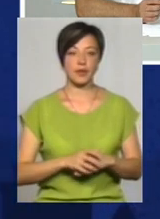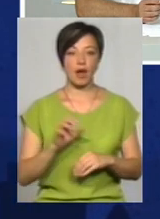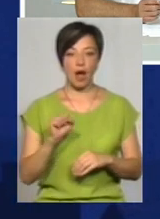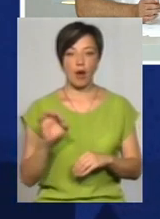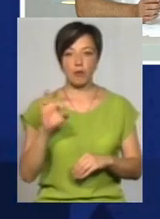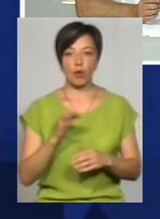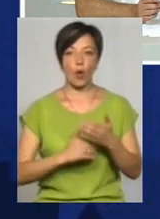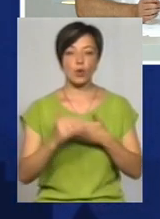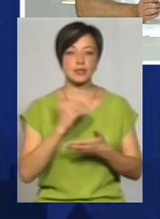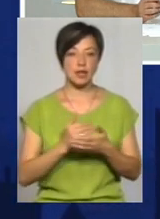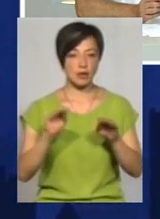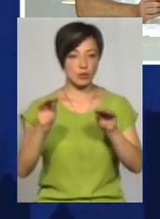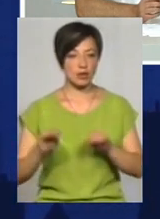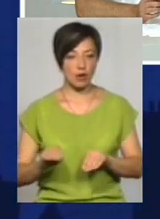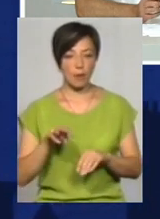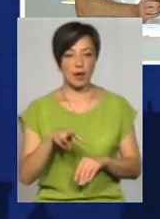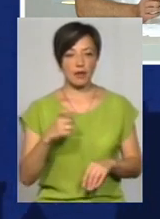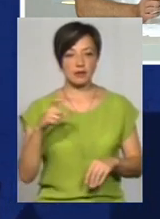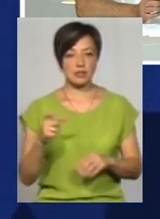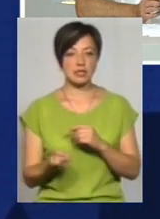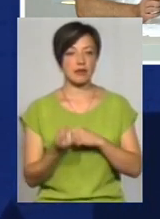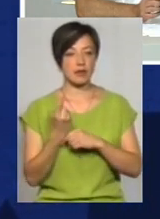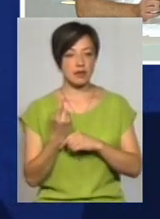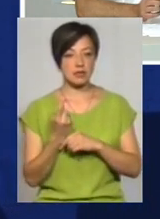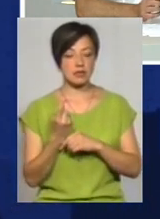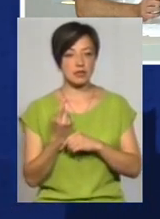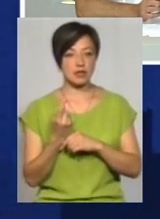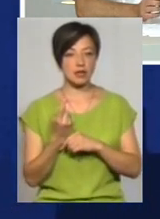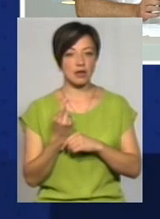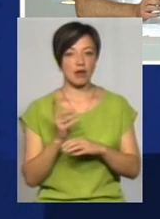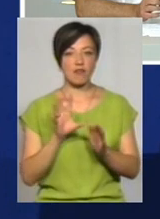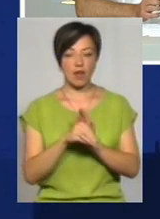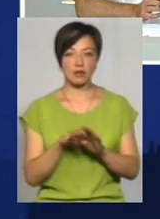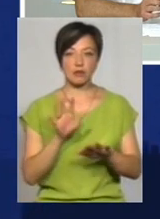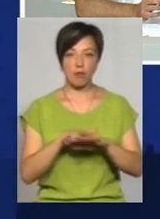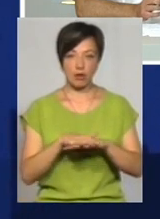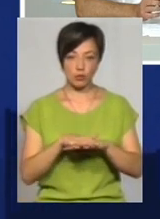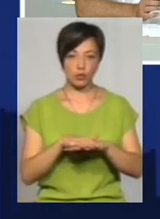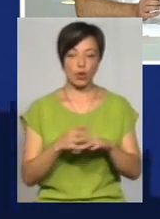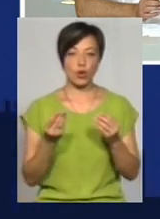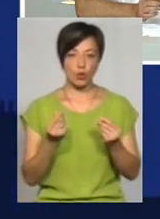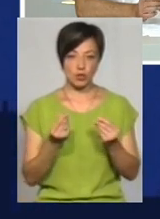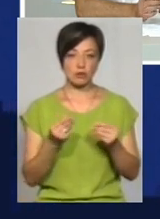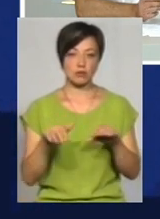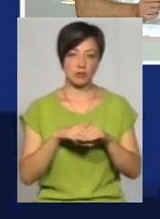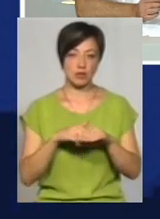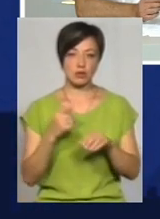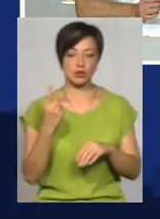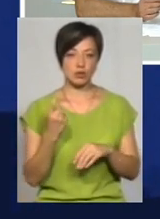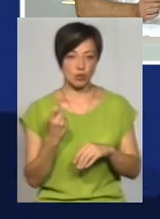стосовно останньої декларації, то у Михайло Вставовича з'явилися вкладення в банку, тобто гроші на рахунку, це